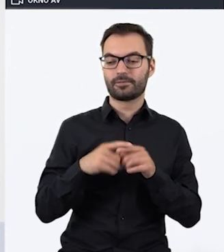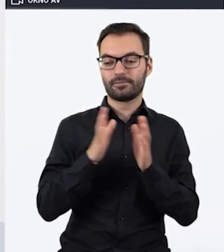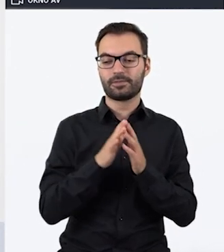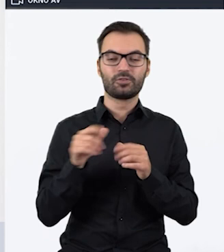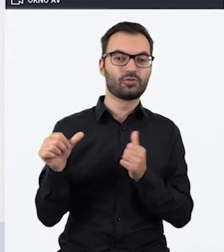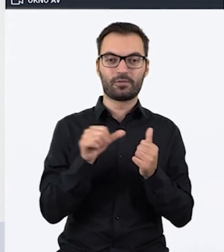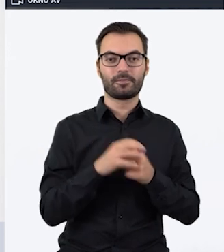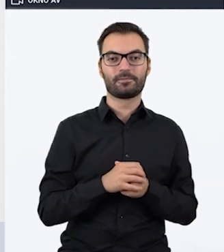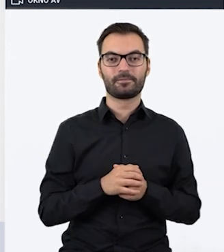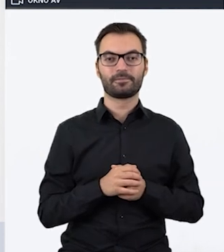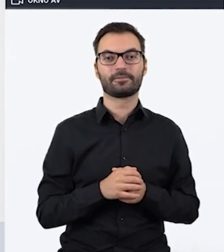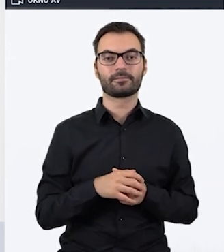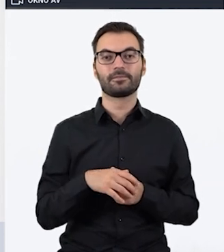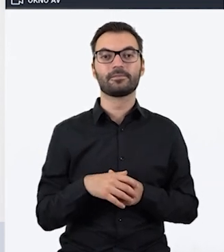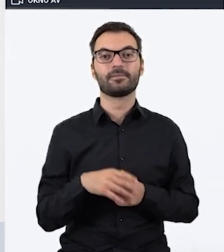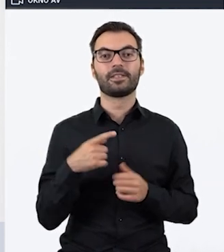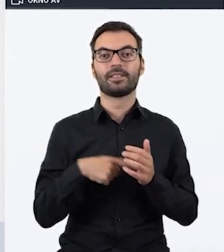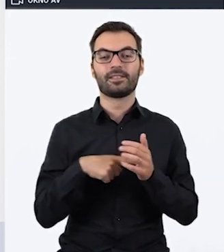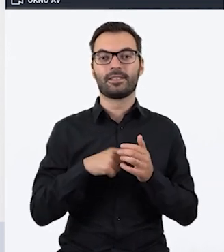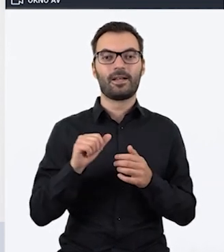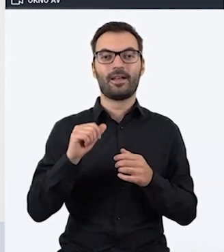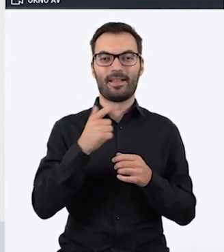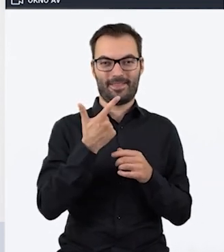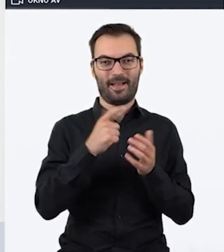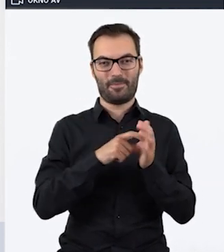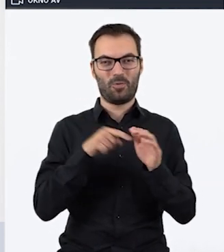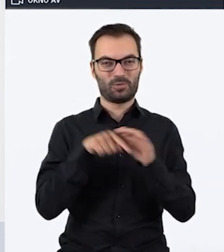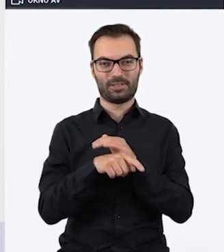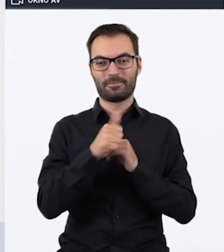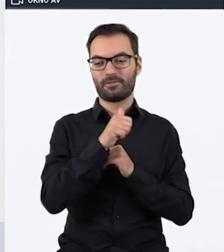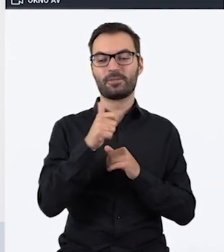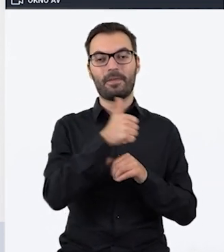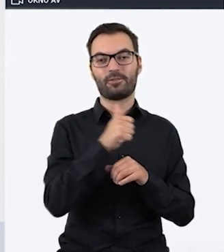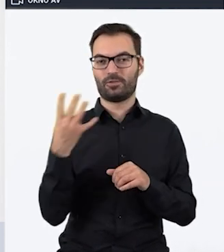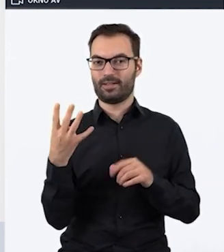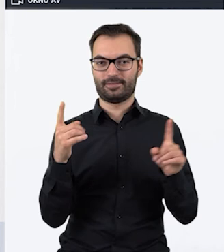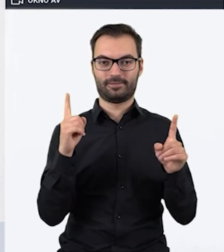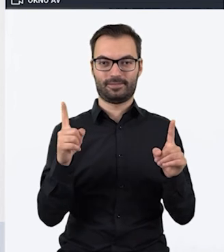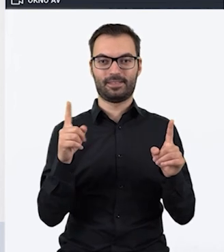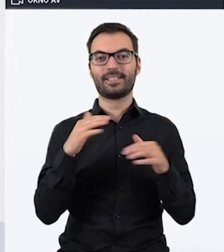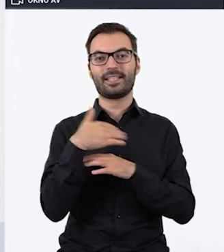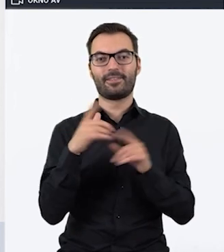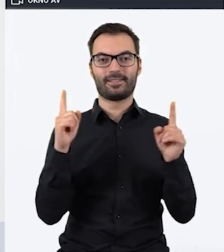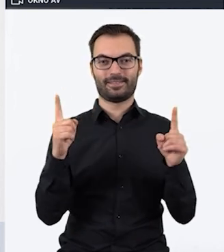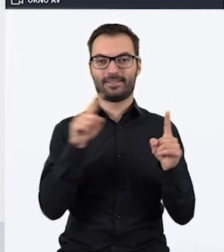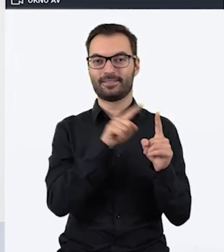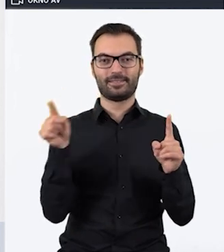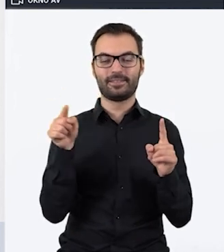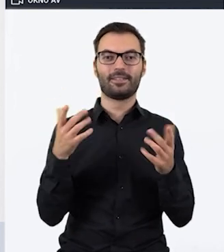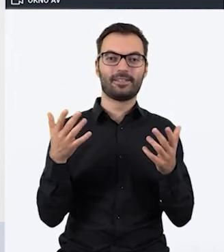na sekundkę cofnąć, że pomimo tego, że te pierwsze dwa escape roomy, czyli pierwszy i czwarty, te zewnętrzne, są takie